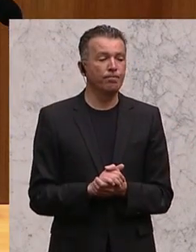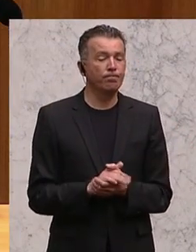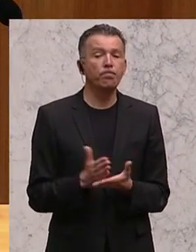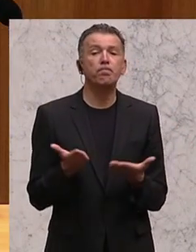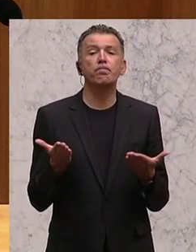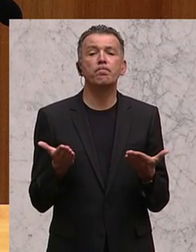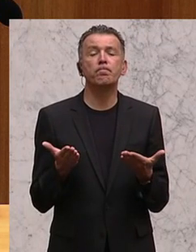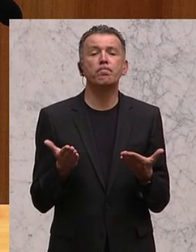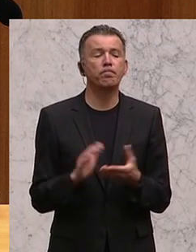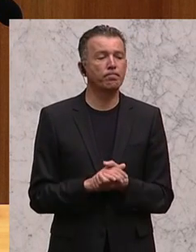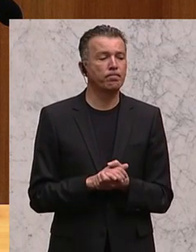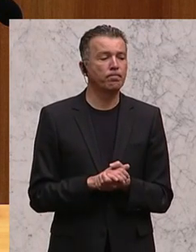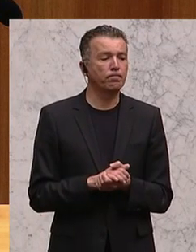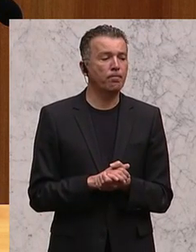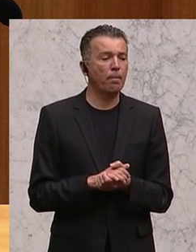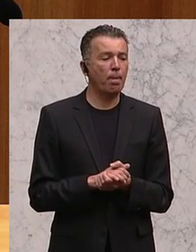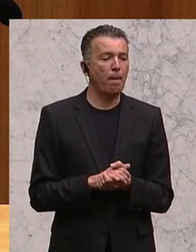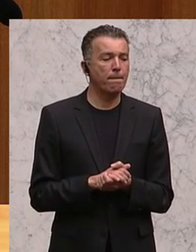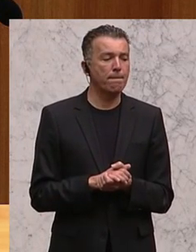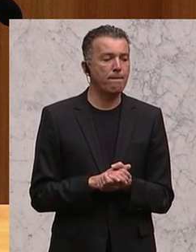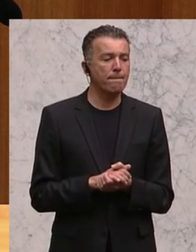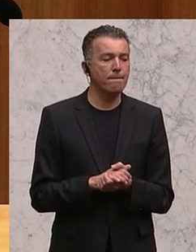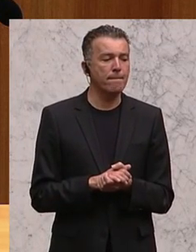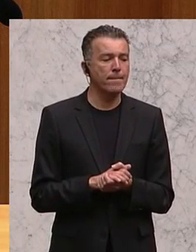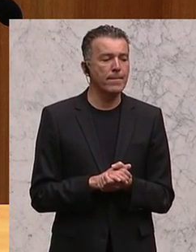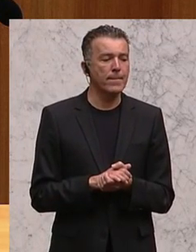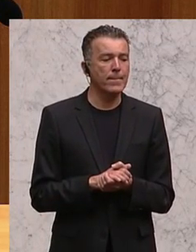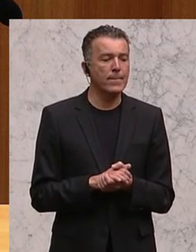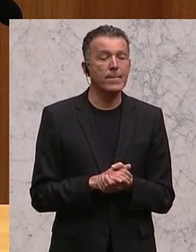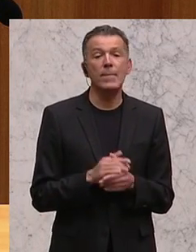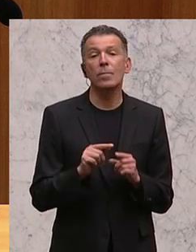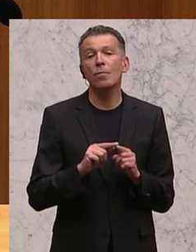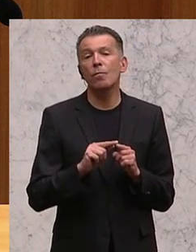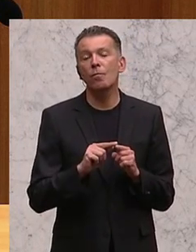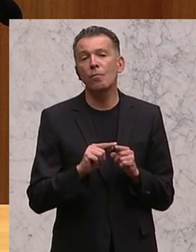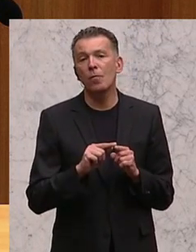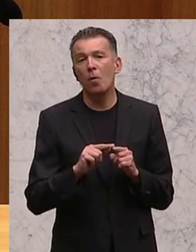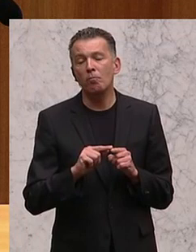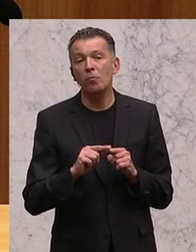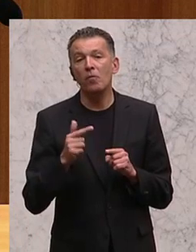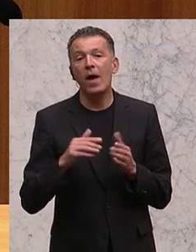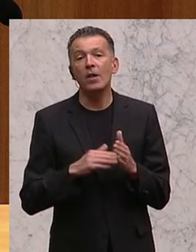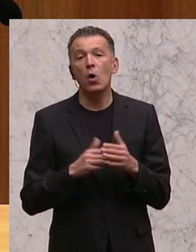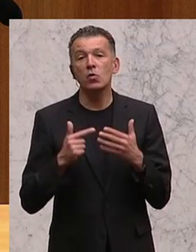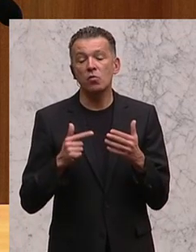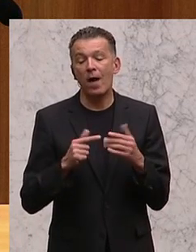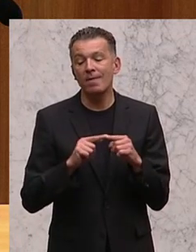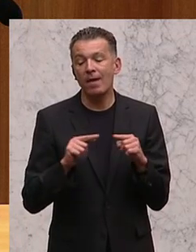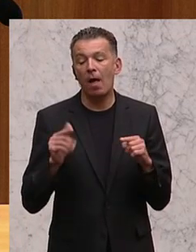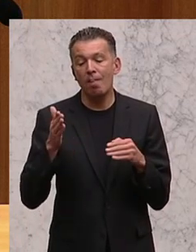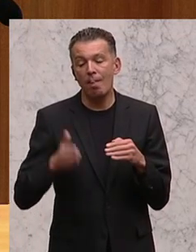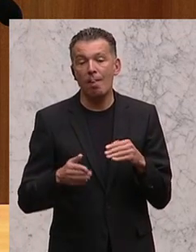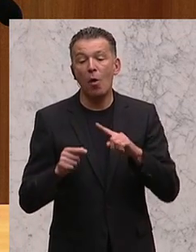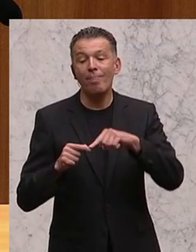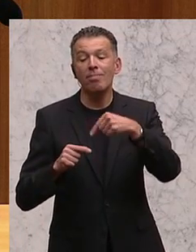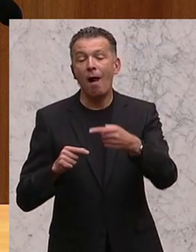was ist nach, also bis der Finanzrahmen bis 2020 zu Ende geht, aber was ist nach dem Jahr